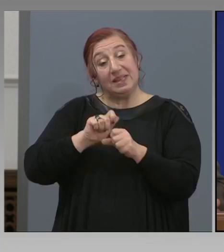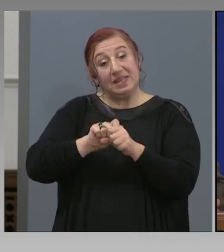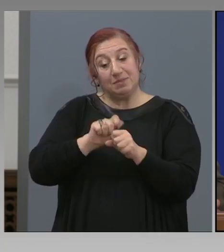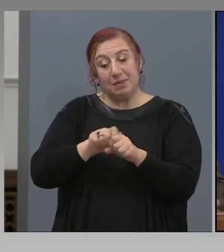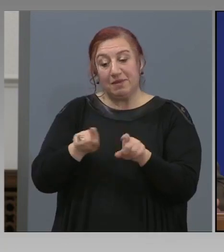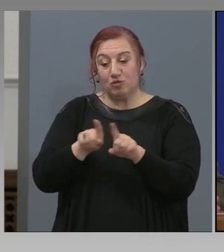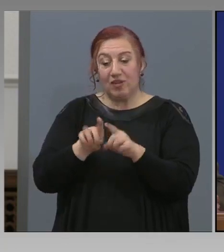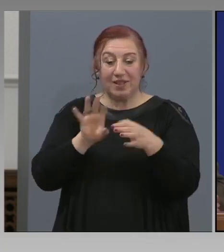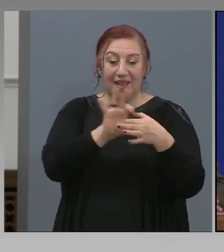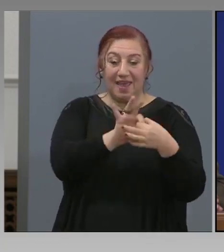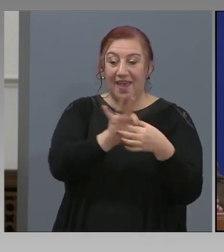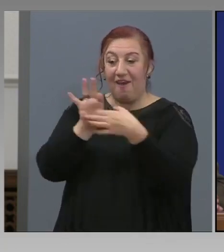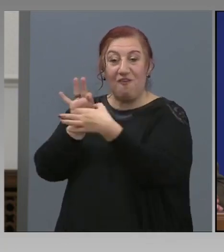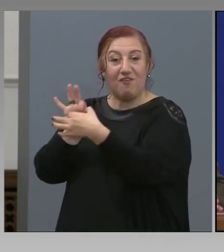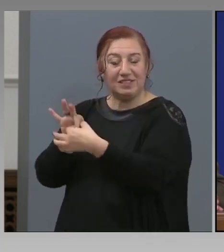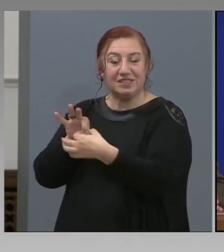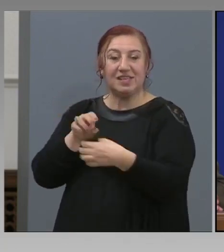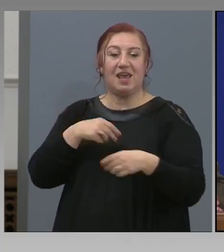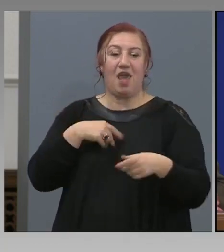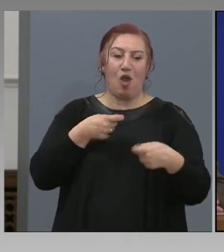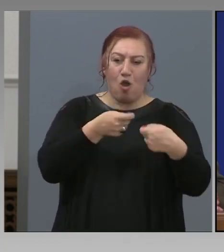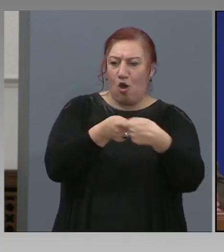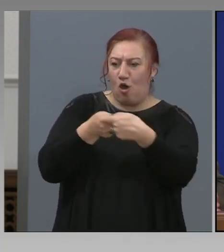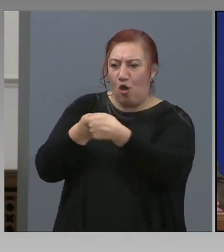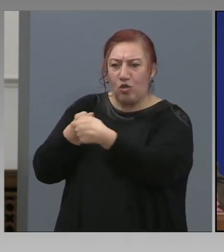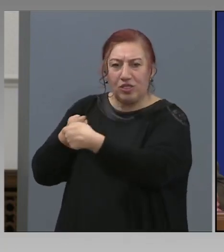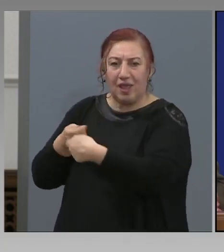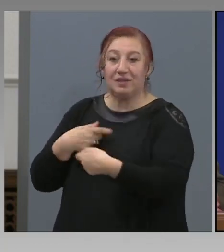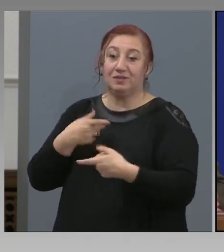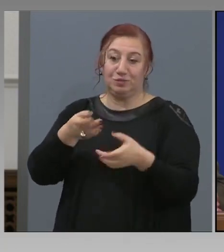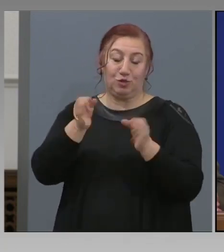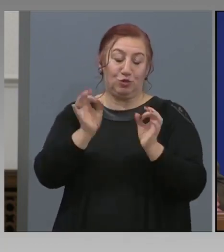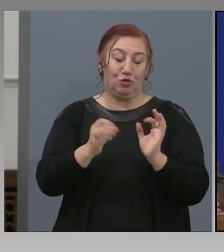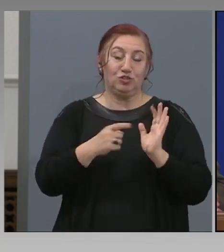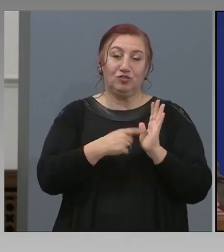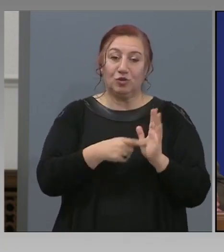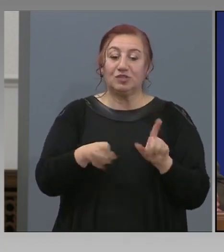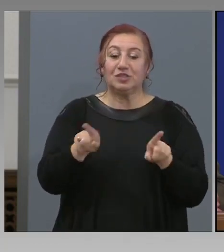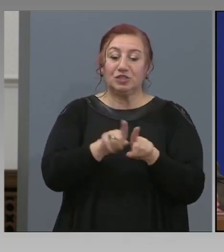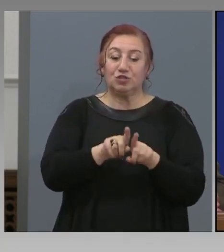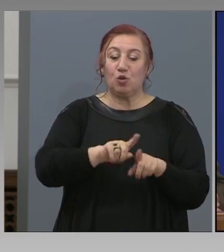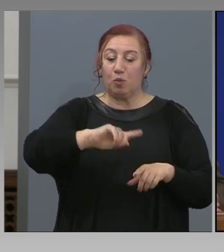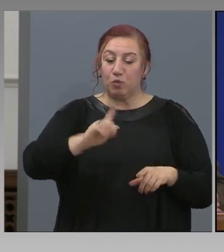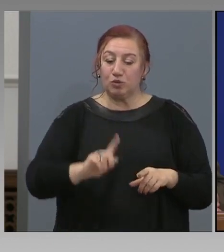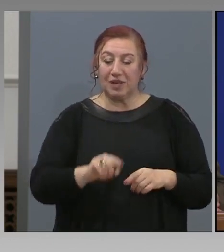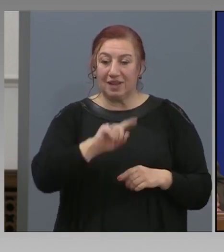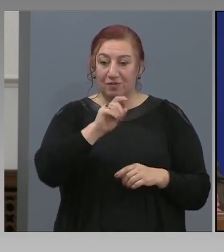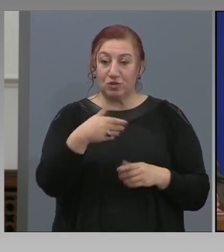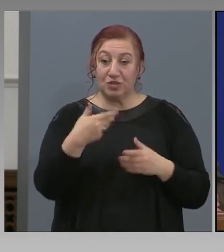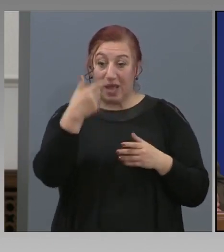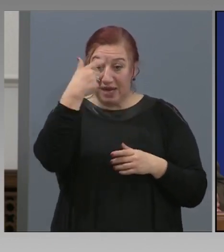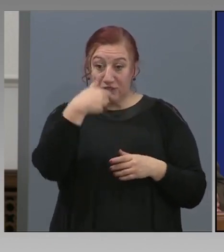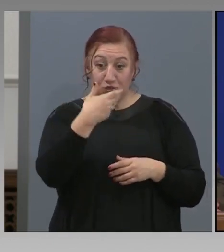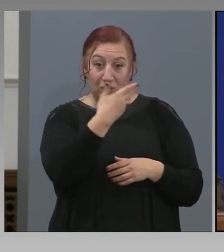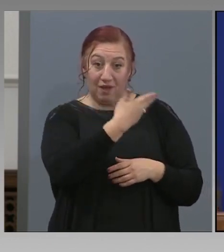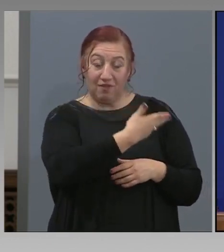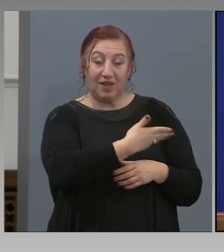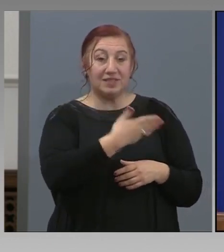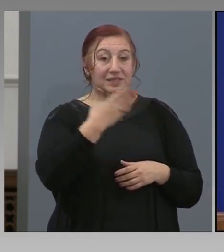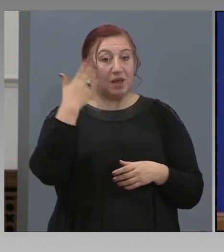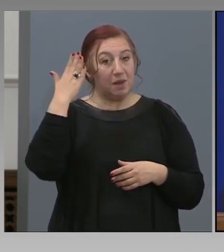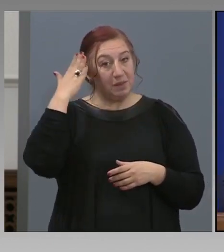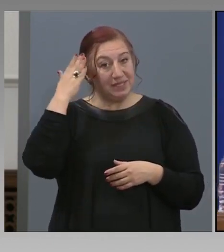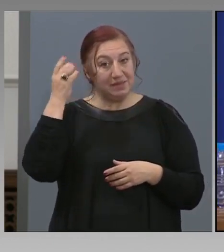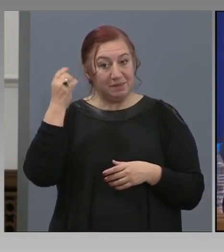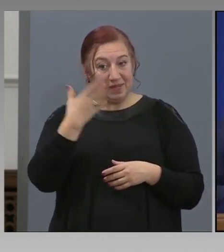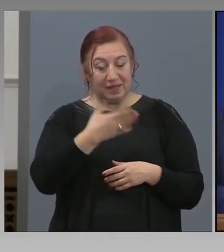връзки, контакти, работим. Така, че въпросът ви е точен. И последния ми въпрос е лично гъм вас, господин премьер. Вчера вашия съсед, както